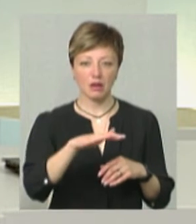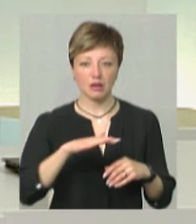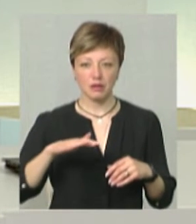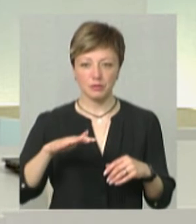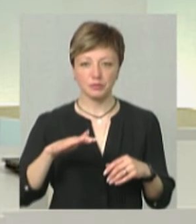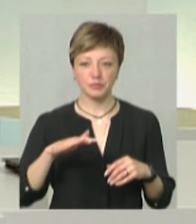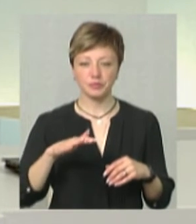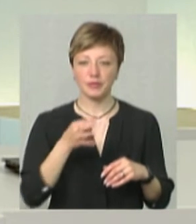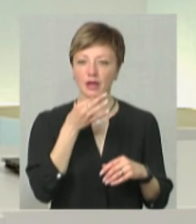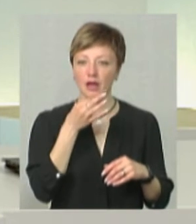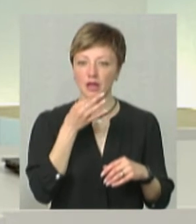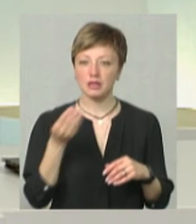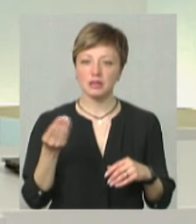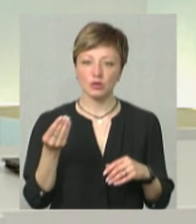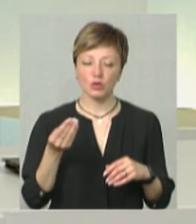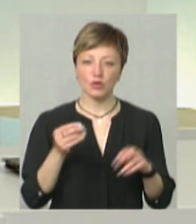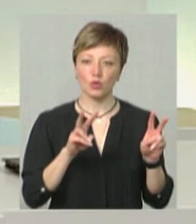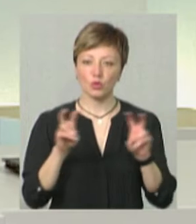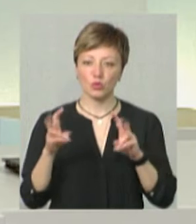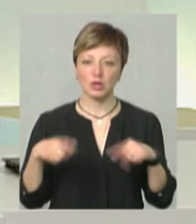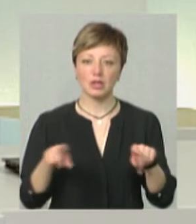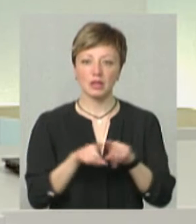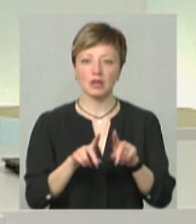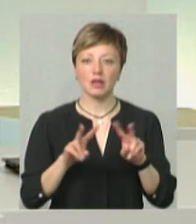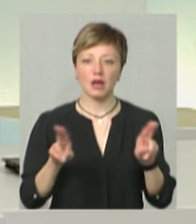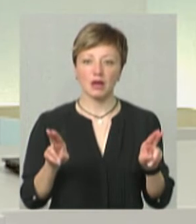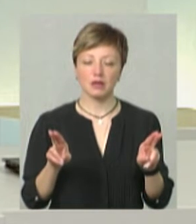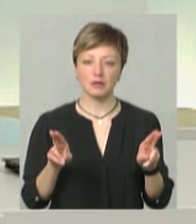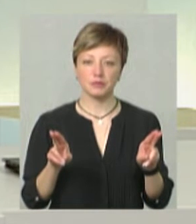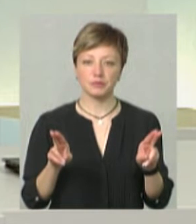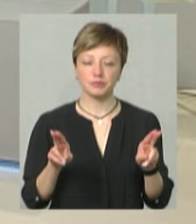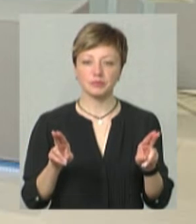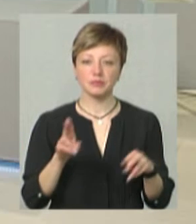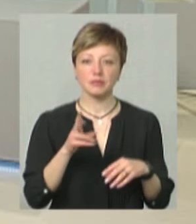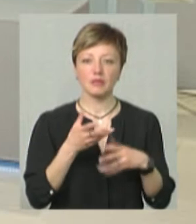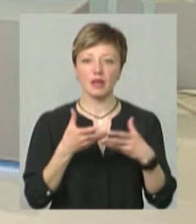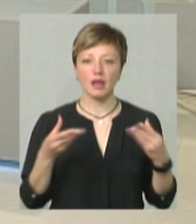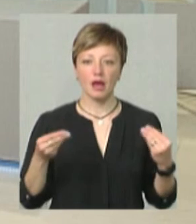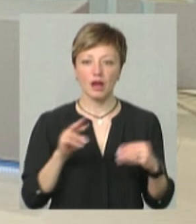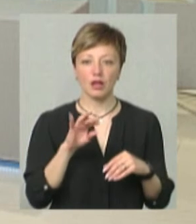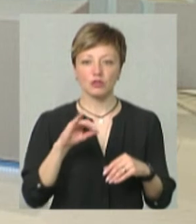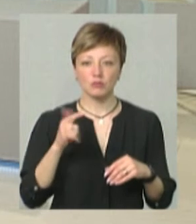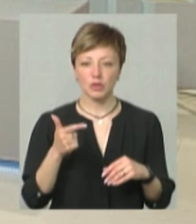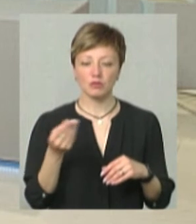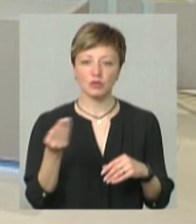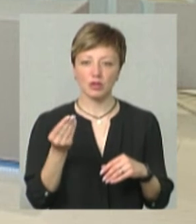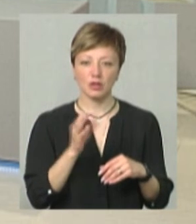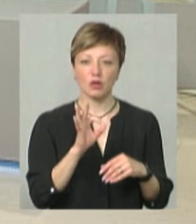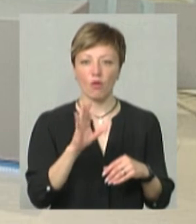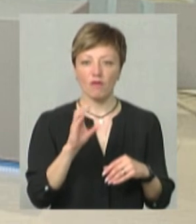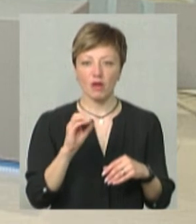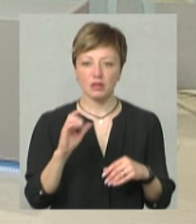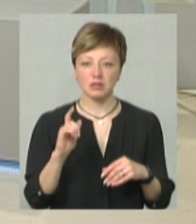ранні зернові культури, такі як ярий ячмінь, яра пшениця, овець, горох